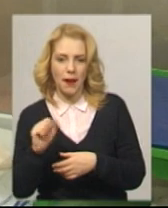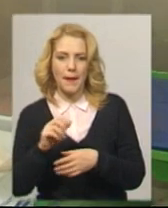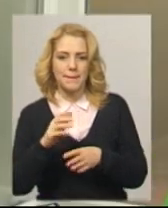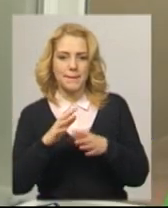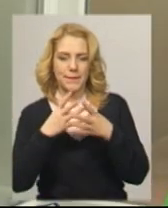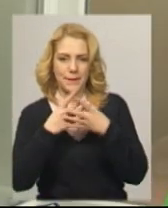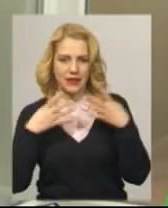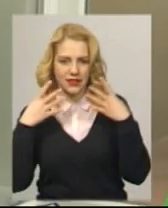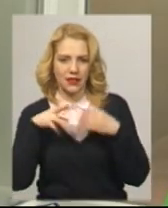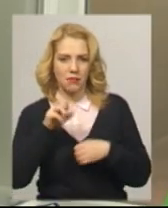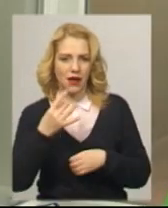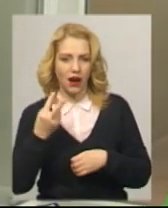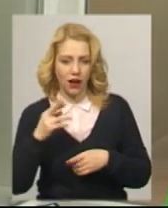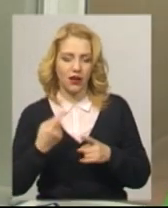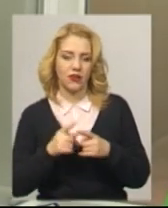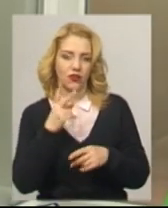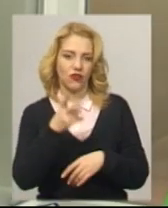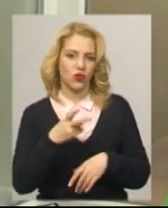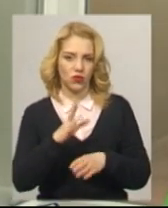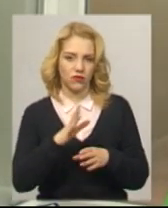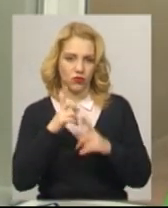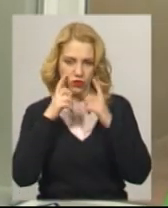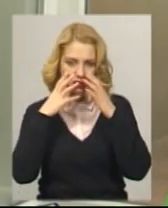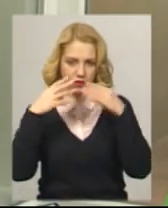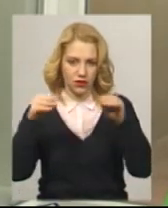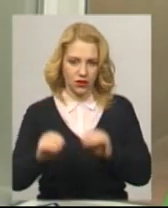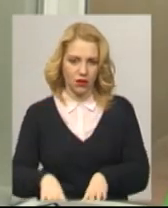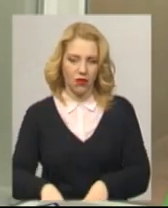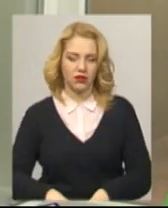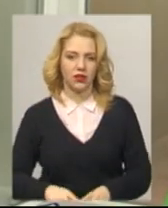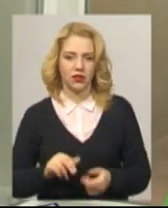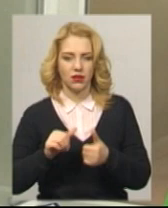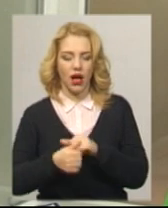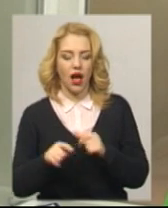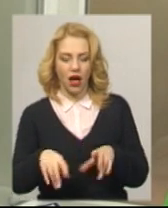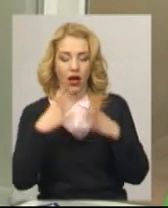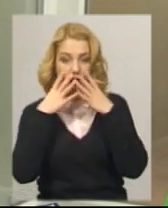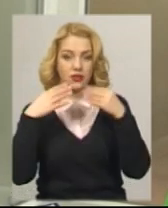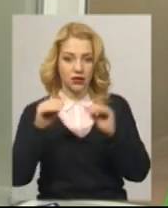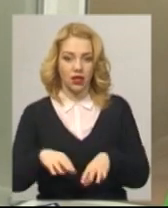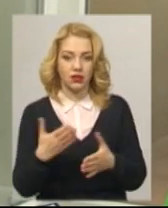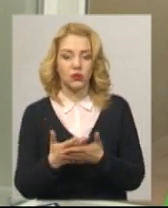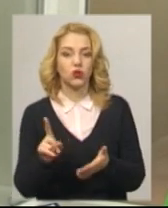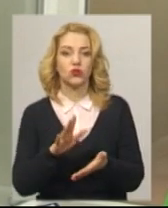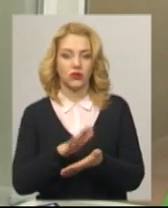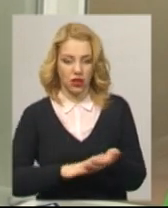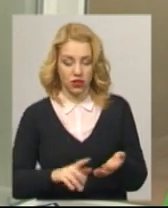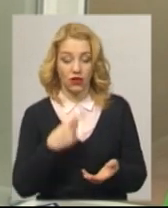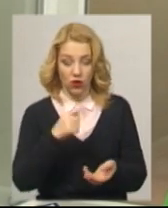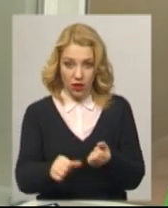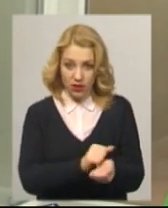короткий термін. Дві години знімати маску. І змінювати? І що з нею робити? Ну, прання, просування,